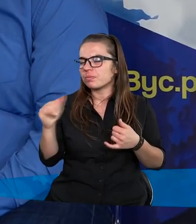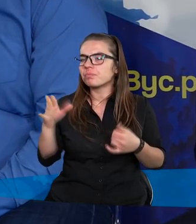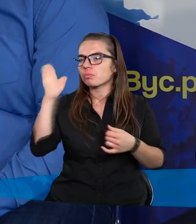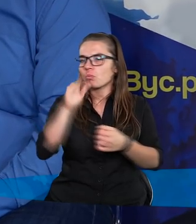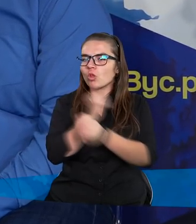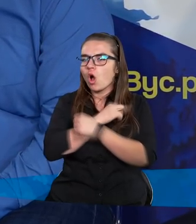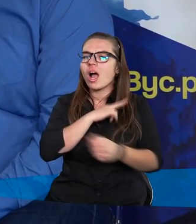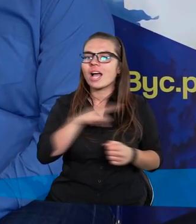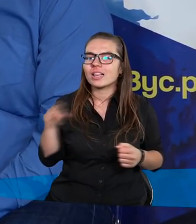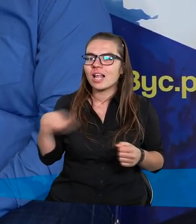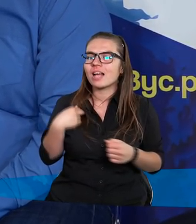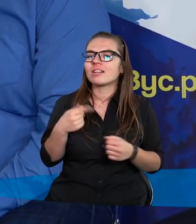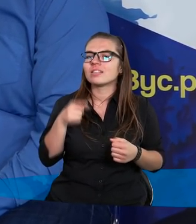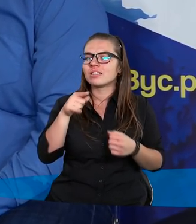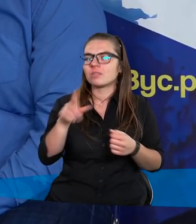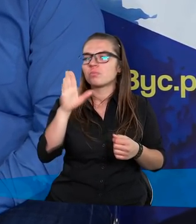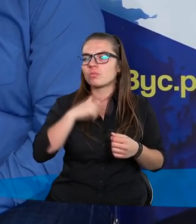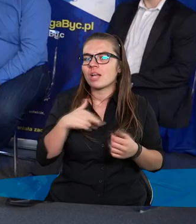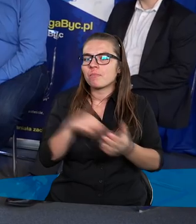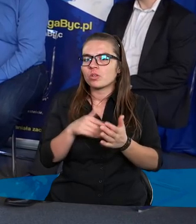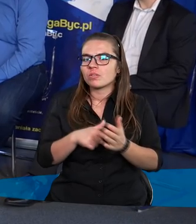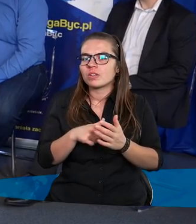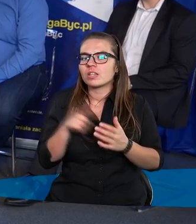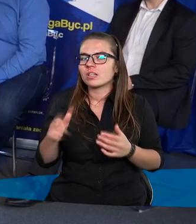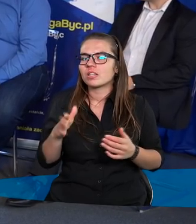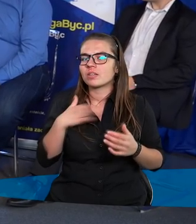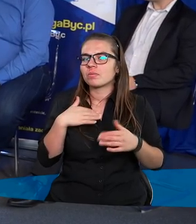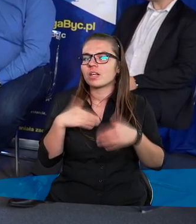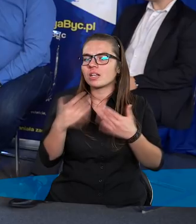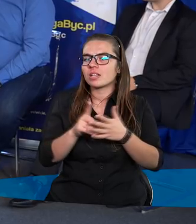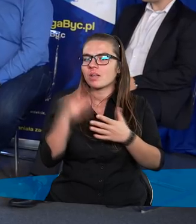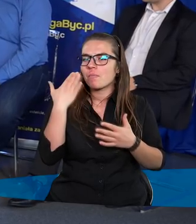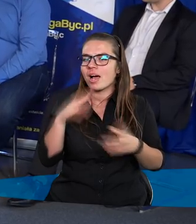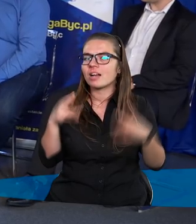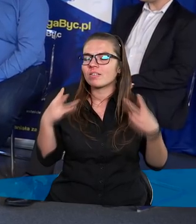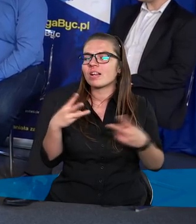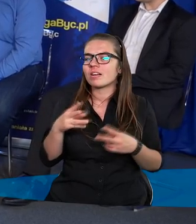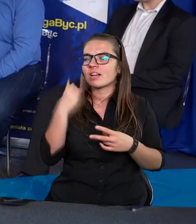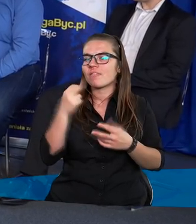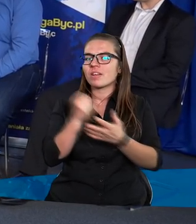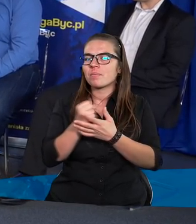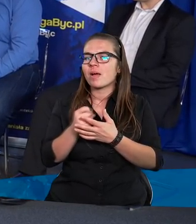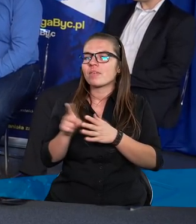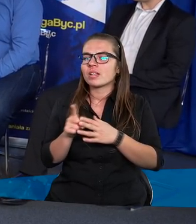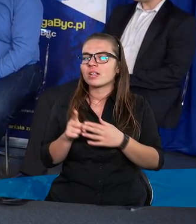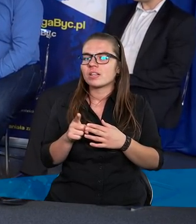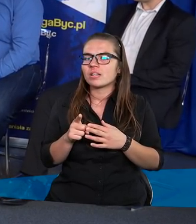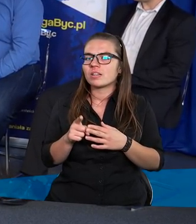Bóg kocha nas i po prostu nas potrzebuje. W tym temacie dla mnie są jeszcze bardzo ważne dwie sprawy. Jedna to